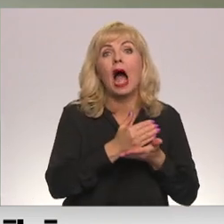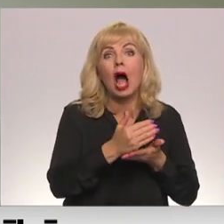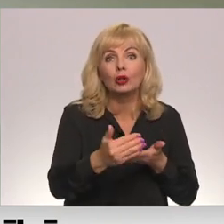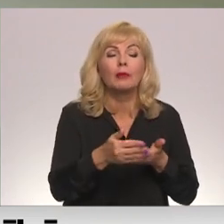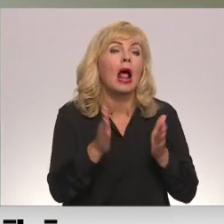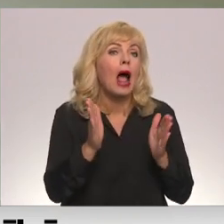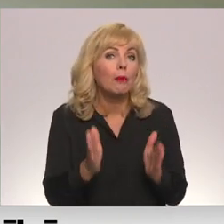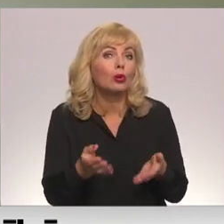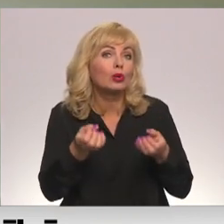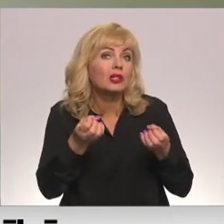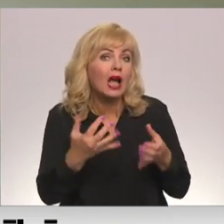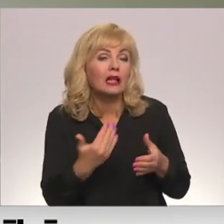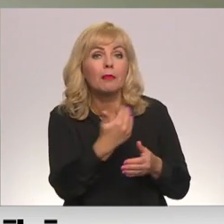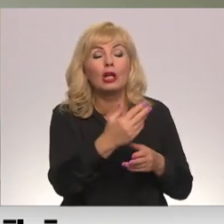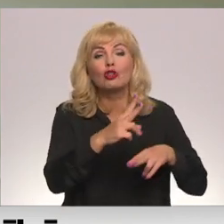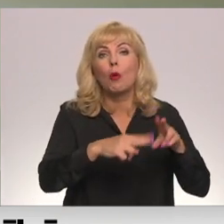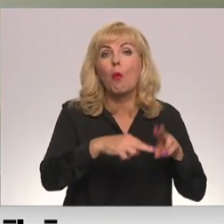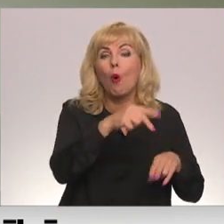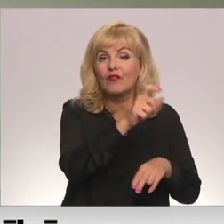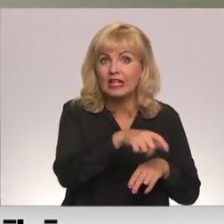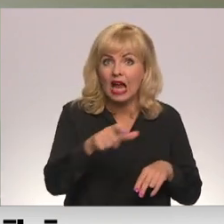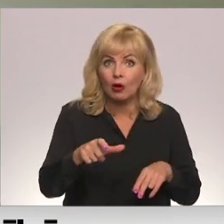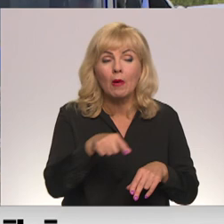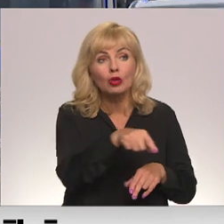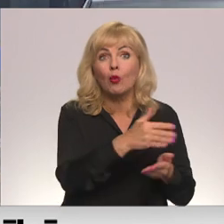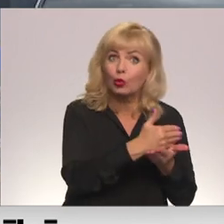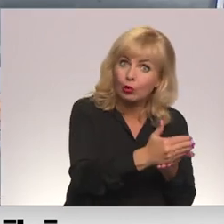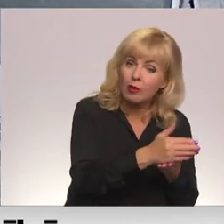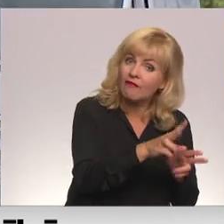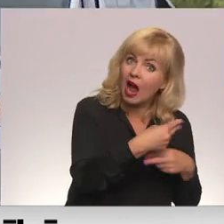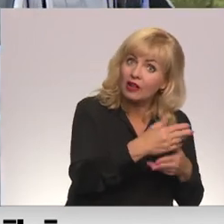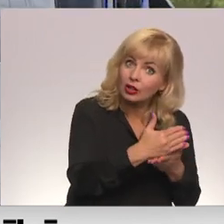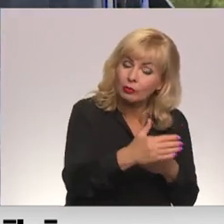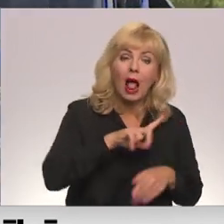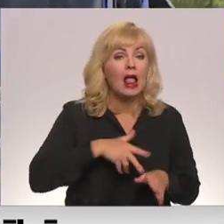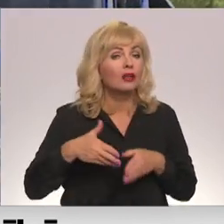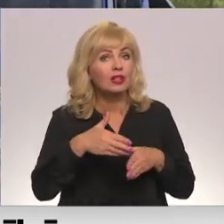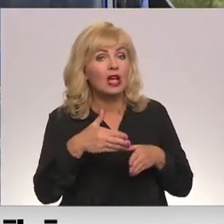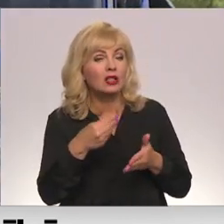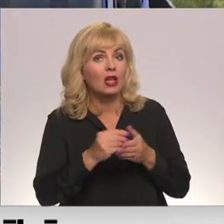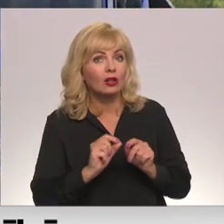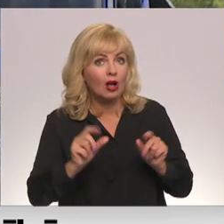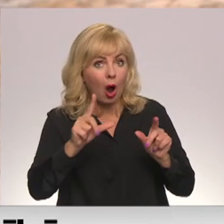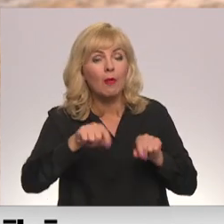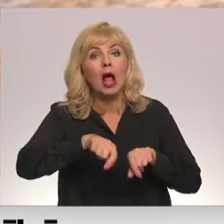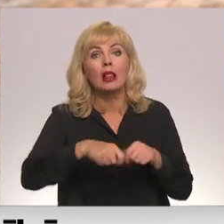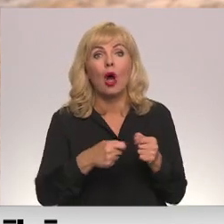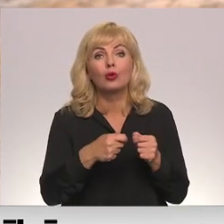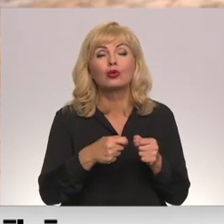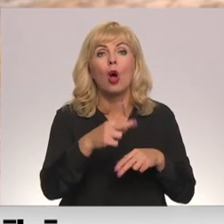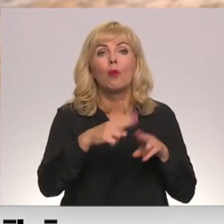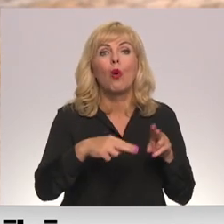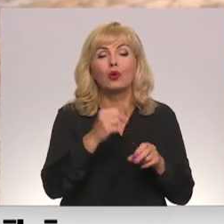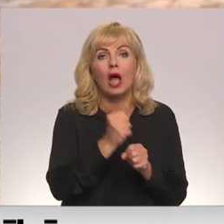lai būtu skaidrība būvniekiem, šo turpinam, šo neturpinam. Latvijas valsts ceļa cenu kāpuma dēļ plāno laustu pietus būdarbu